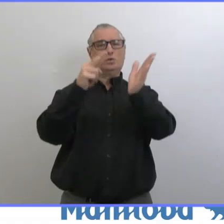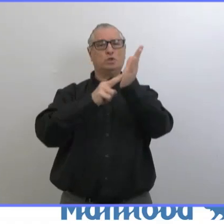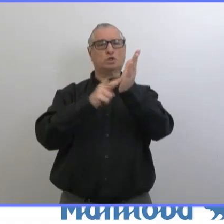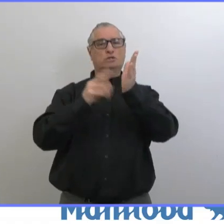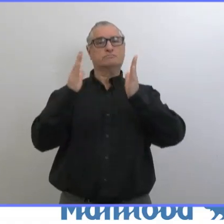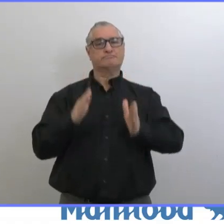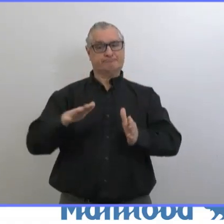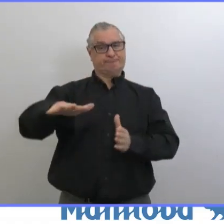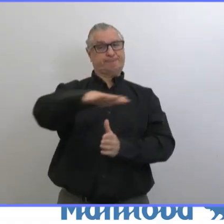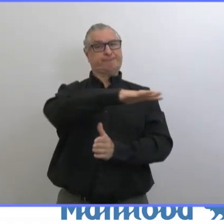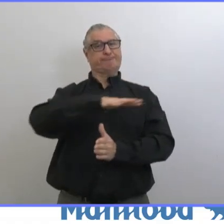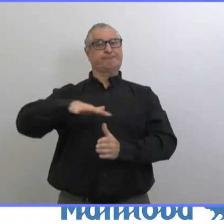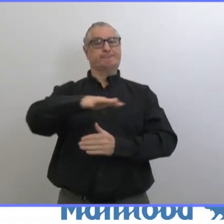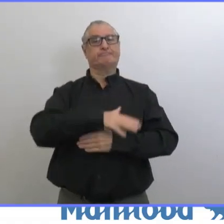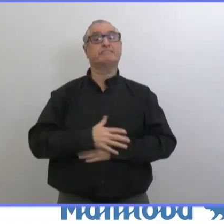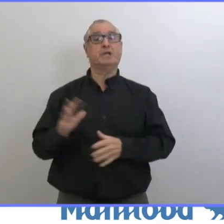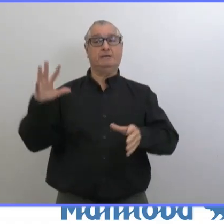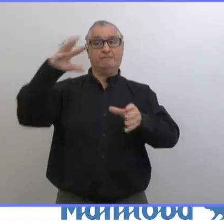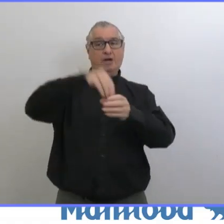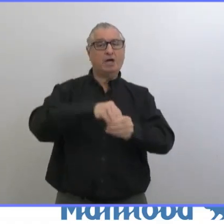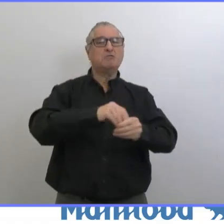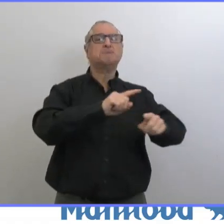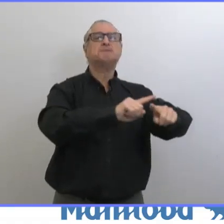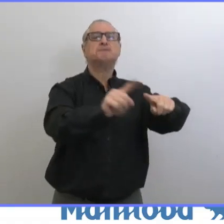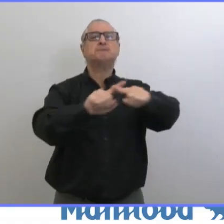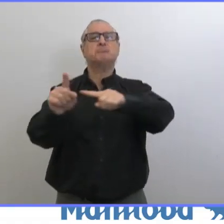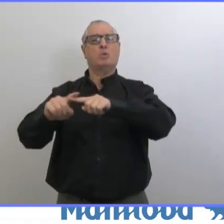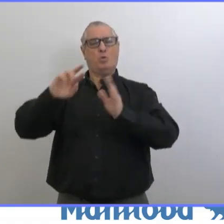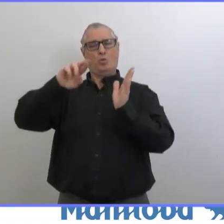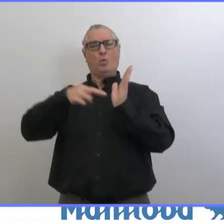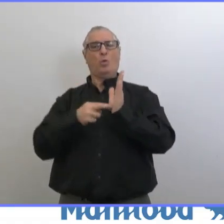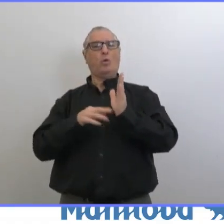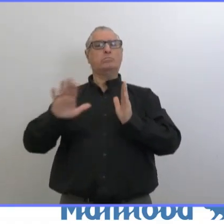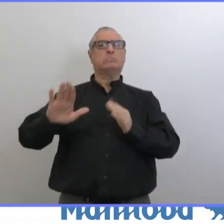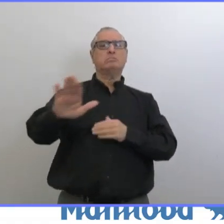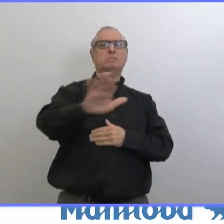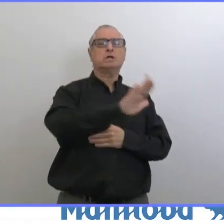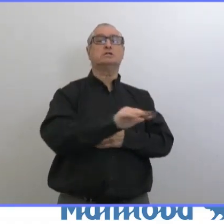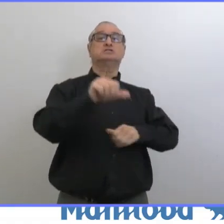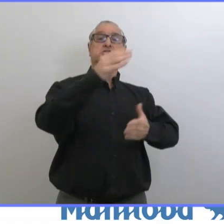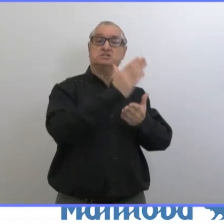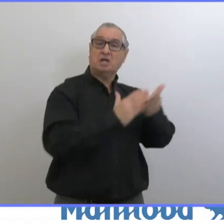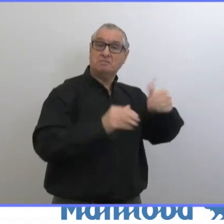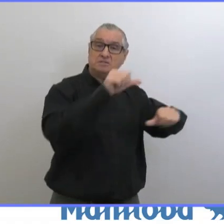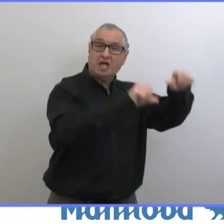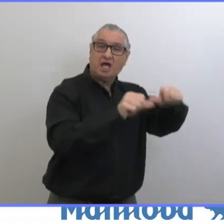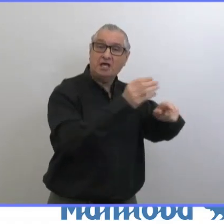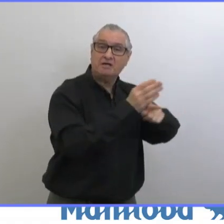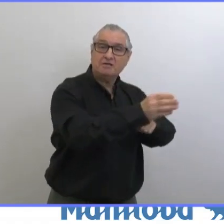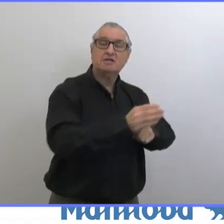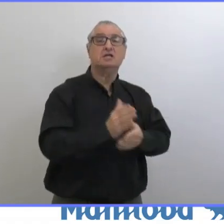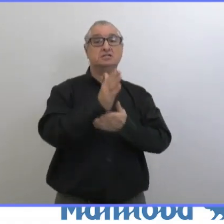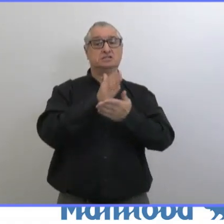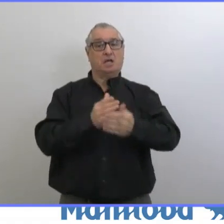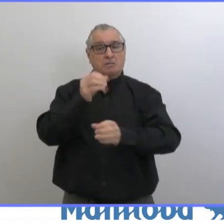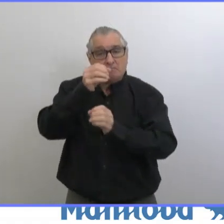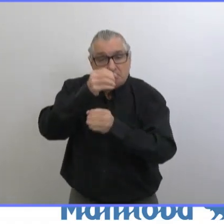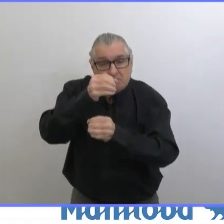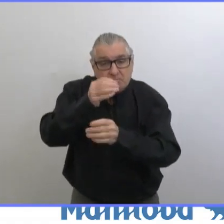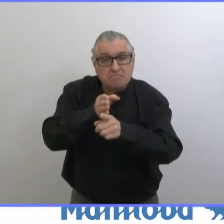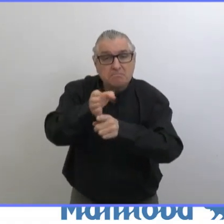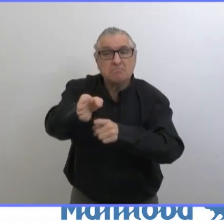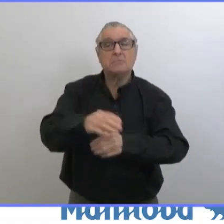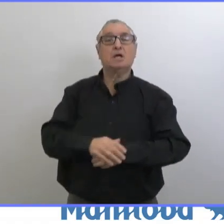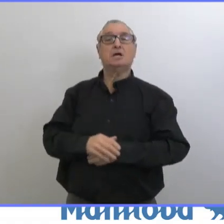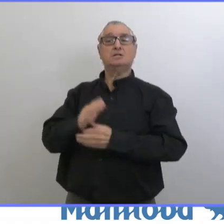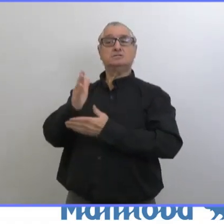des infirmières de la santé publique, des épidémiologistes, pour voir la situation au Manitoba et prendre des décisions